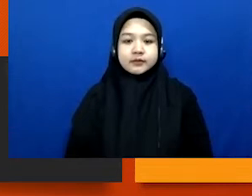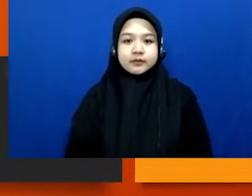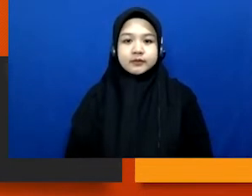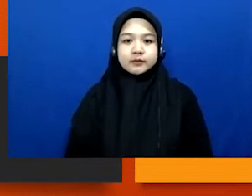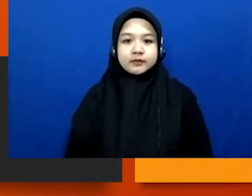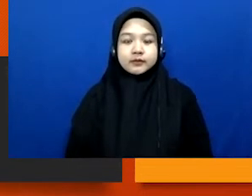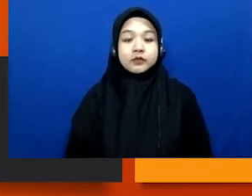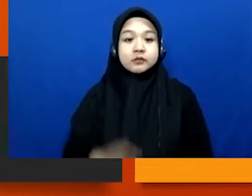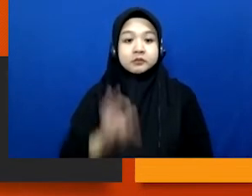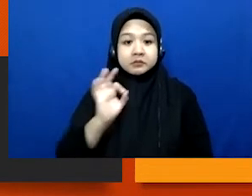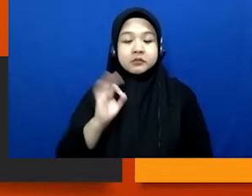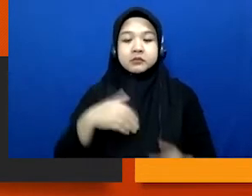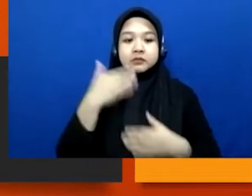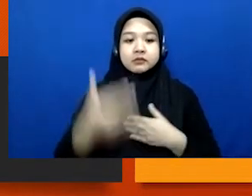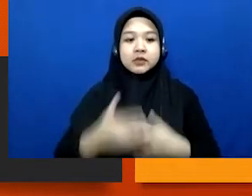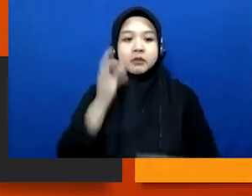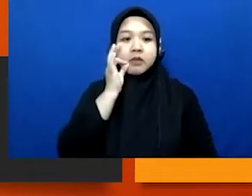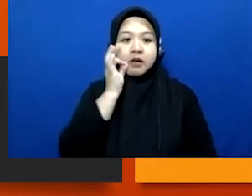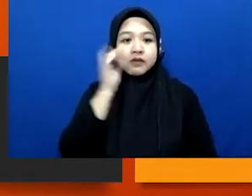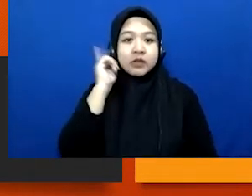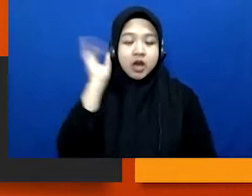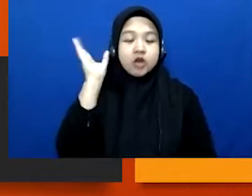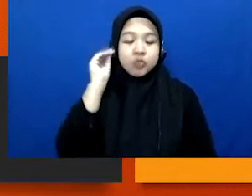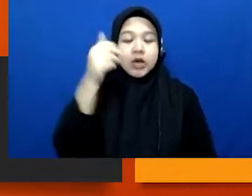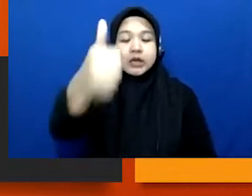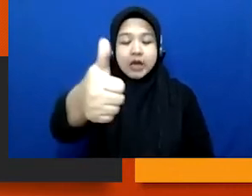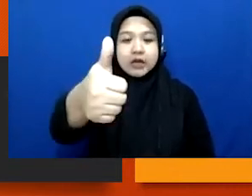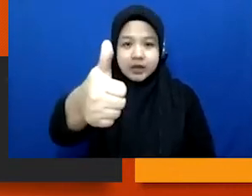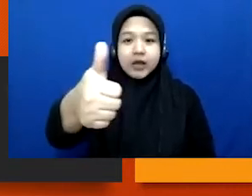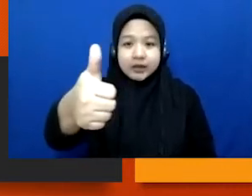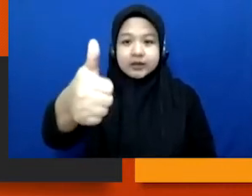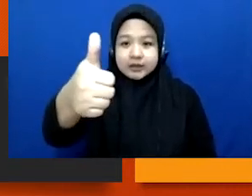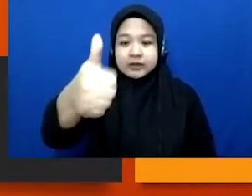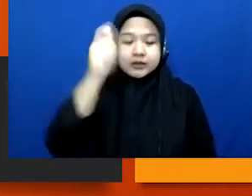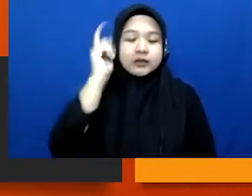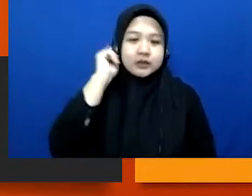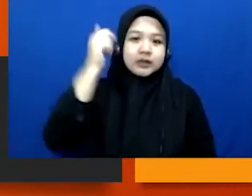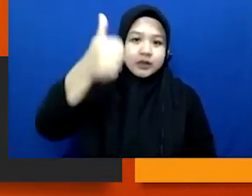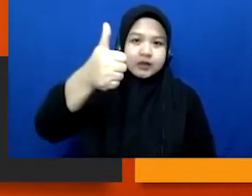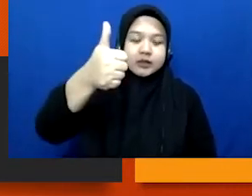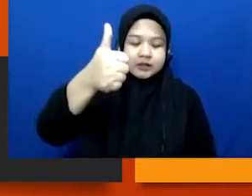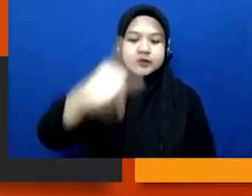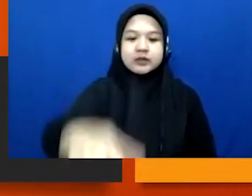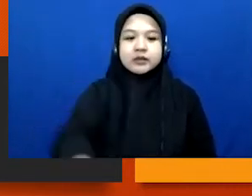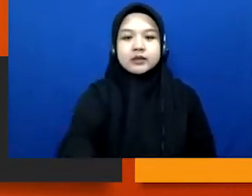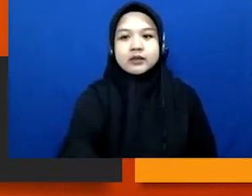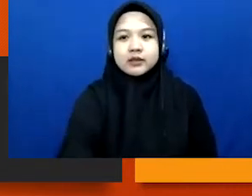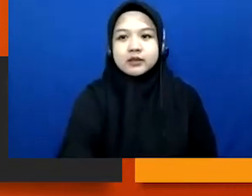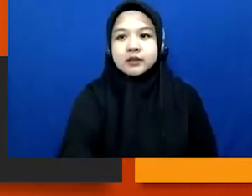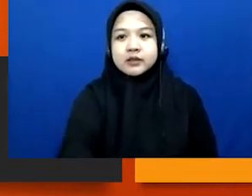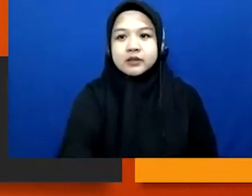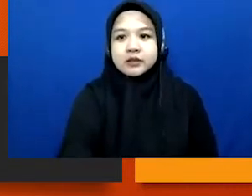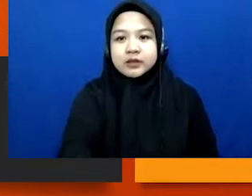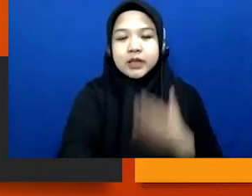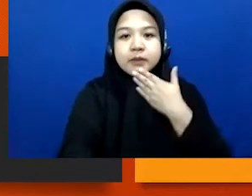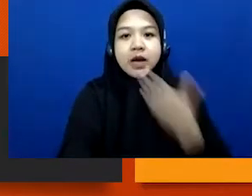oke next maaf masih kedengeran ya suara saya masih mbak masih terima